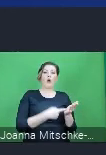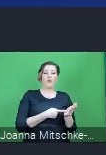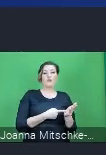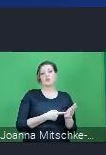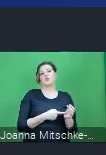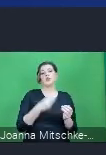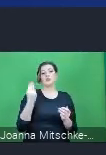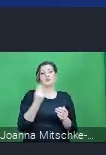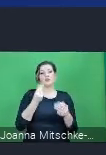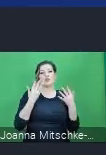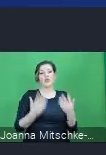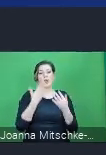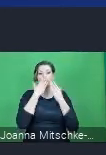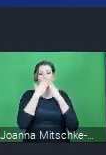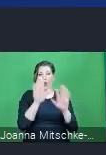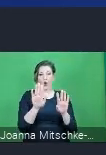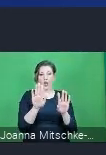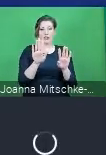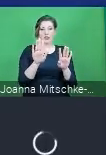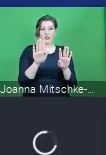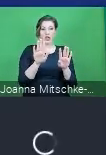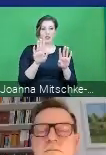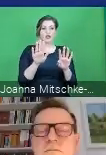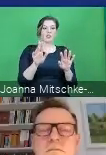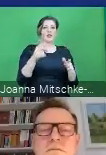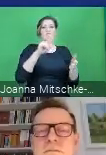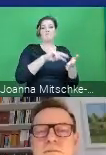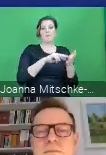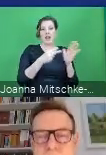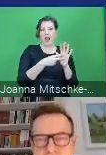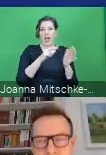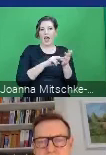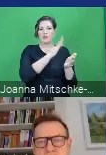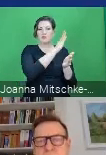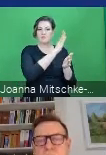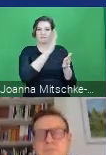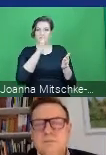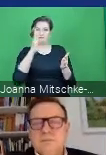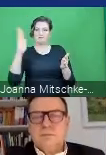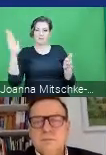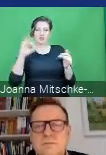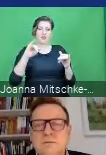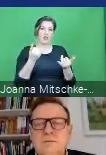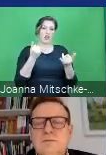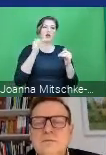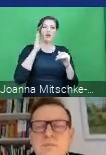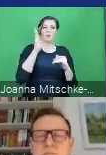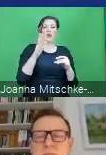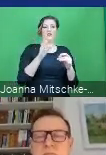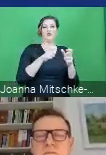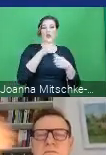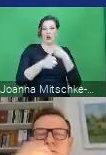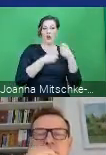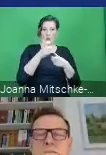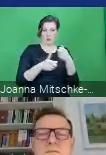pokazać, oczywiście bardzo ramowy i zgrubny harmonogram, tak, w jakim będzie tworzona ta cała centralna ewidencja. No